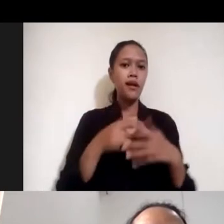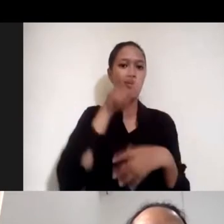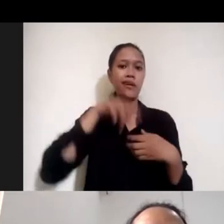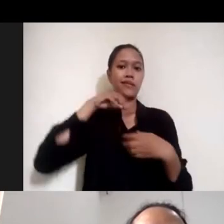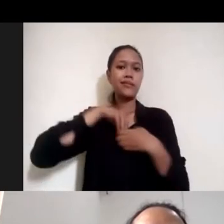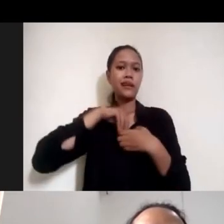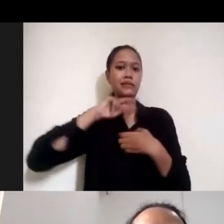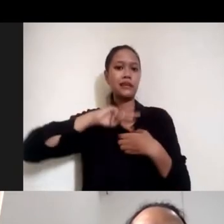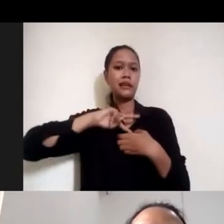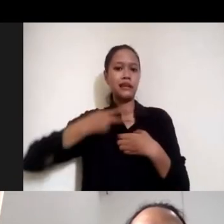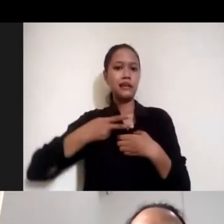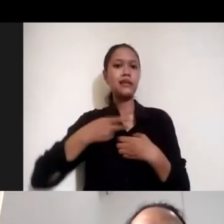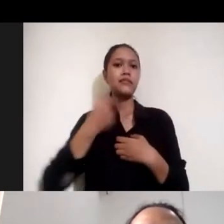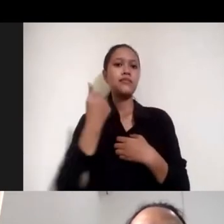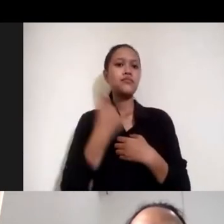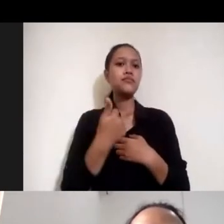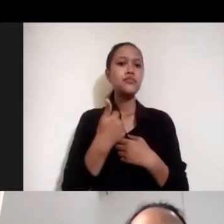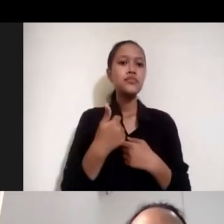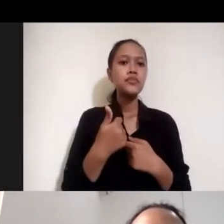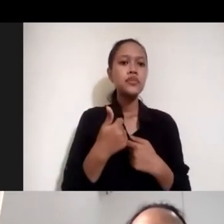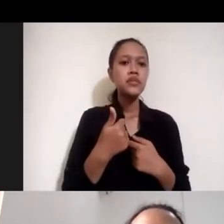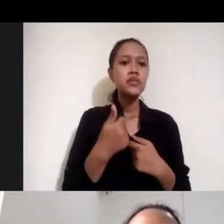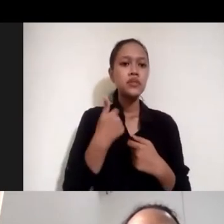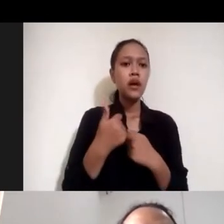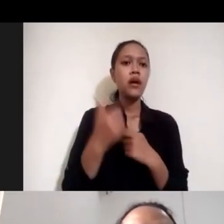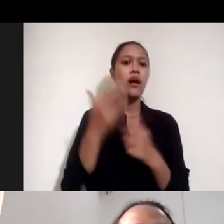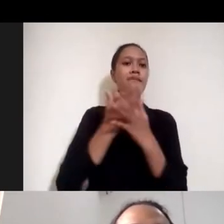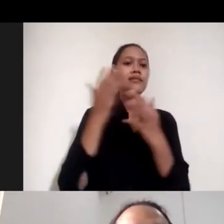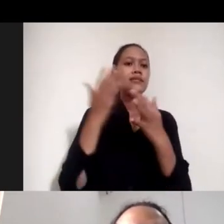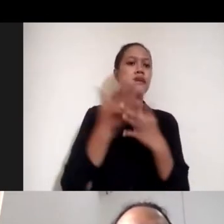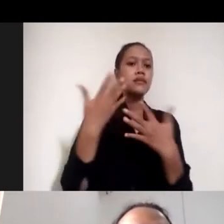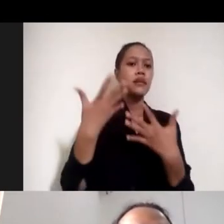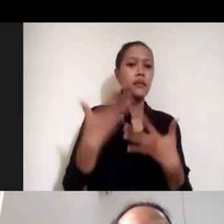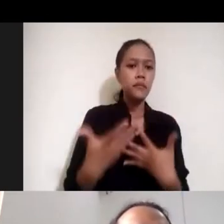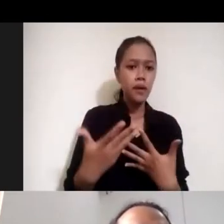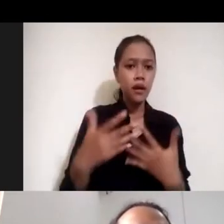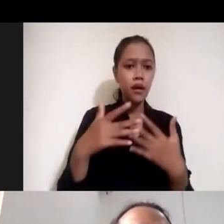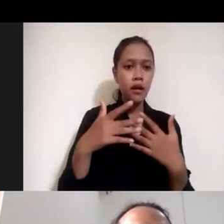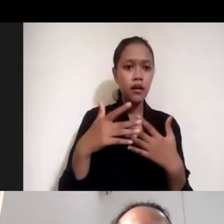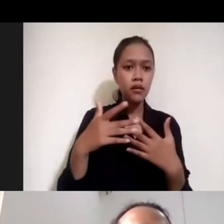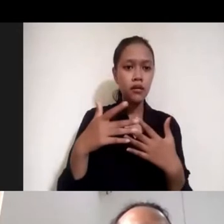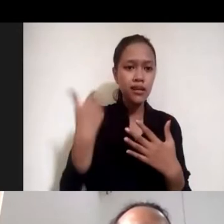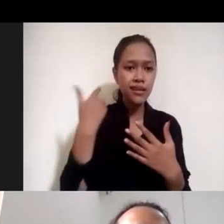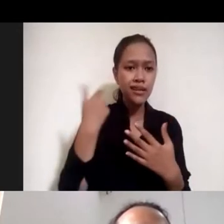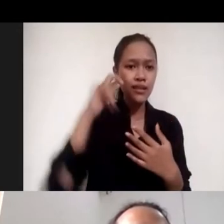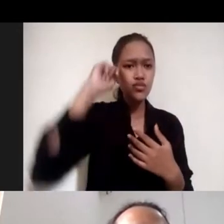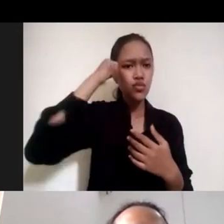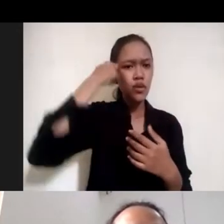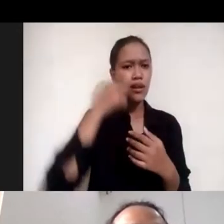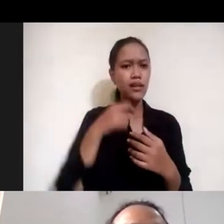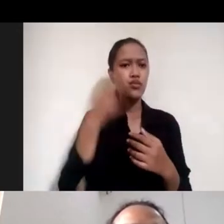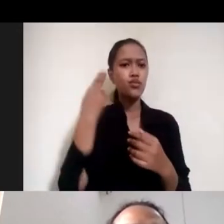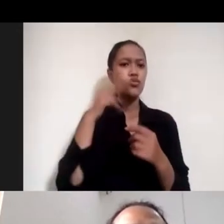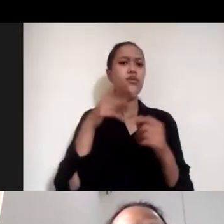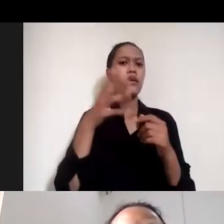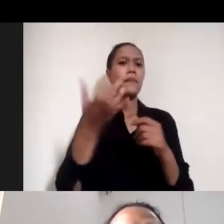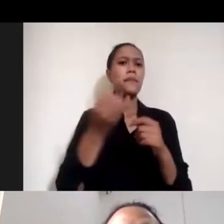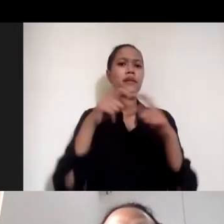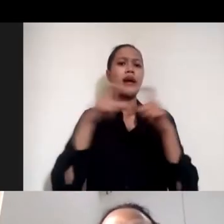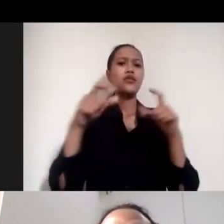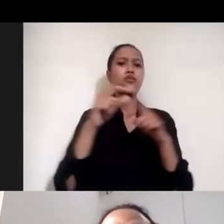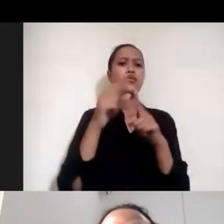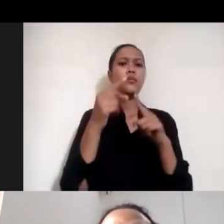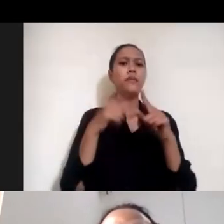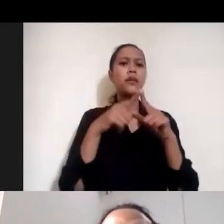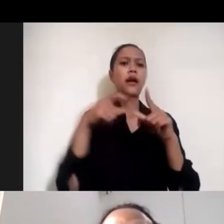konde.co tapi kan tidak punya dasar data seberapa